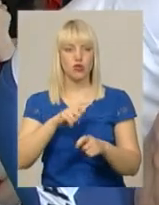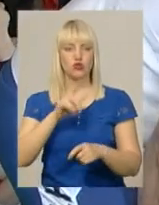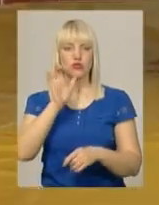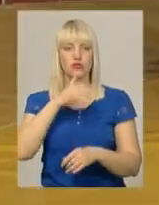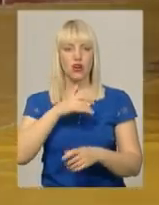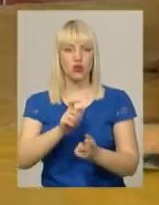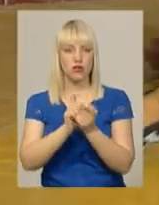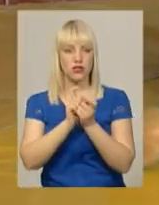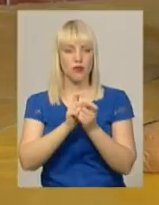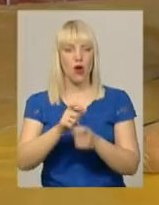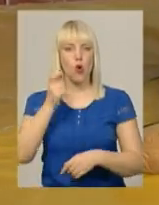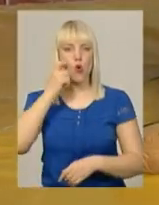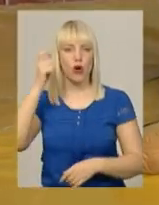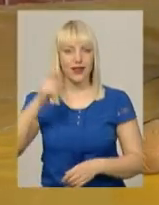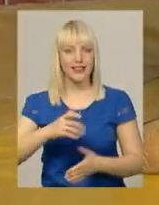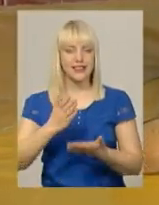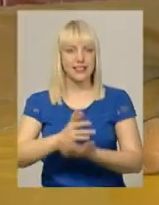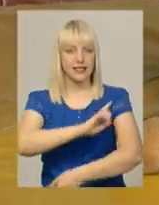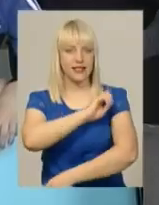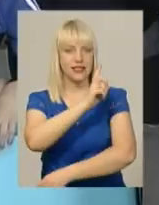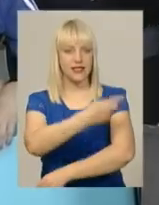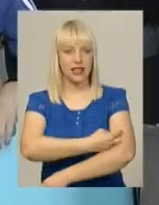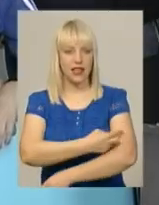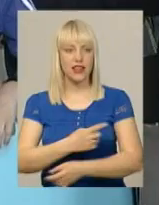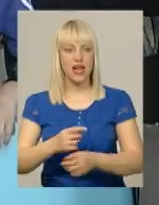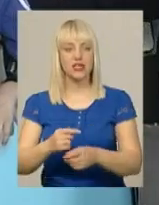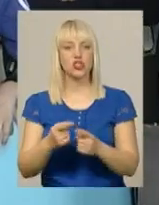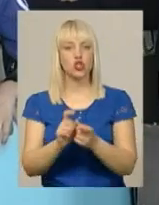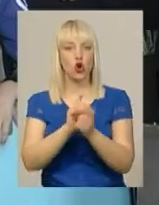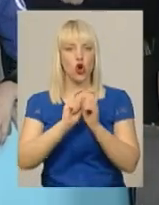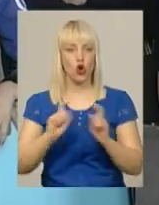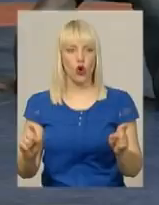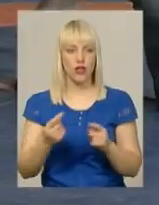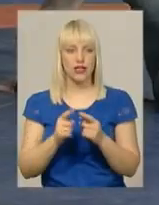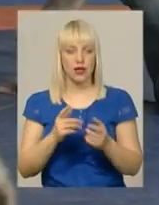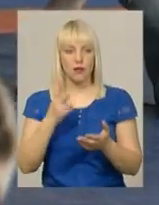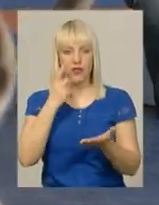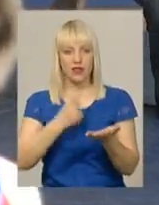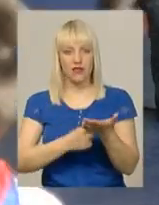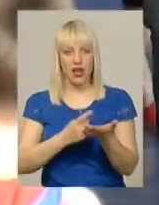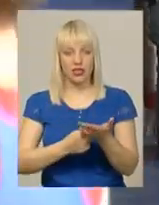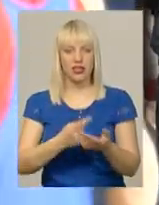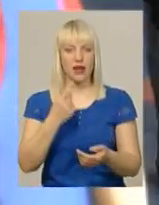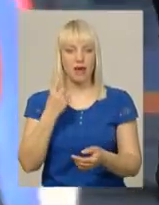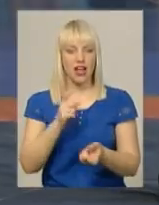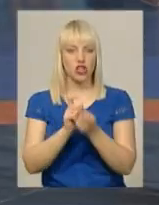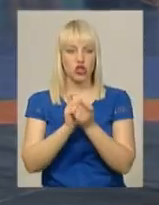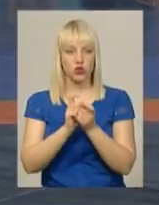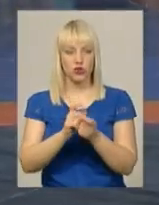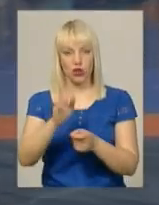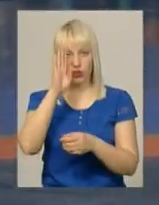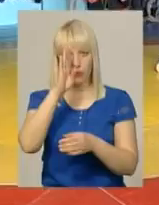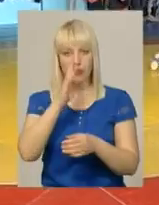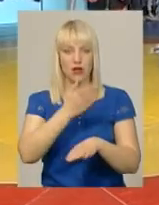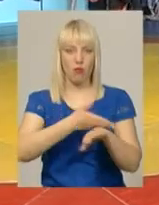найбільше в Хмельницькому сильна борцівська школа, що підтвердила перша суточка польського спортсмена Кубик Шибульського. Хлопець зазнав поразки від українця з різницею